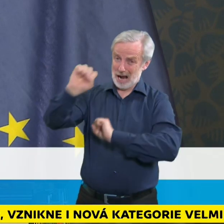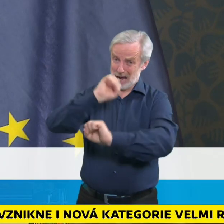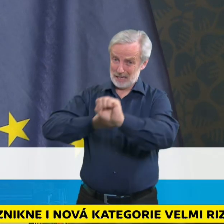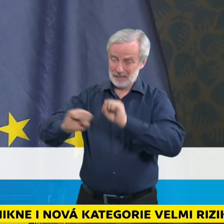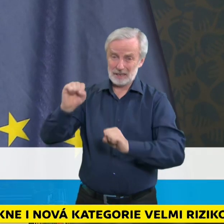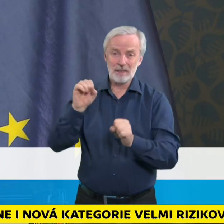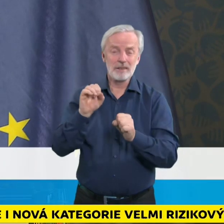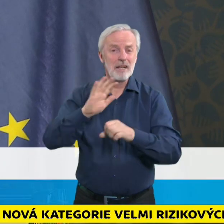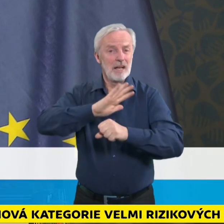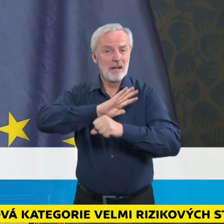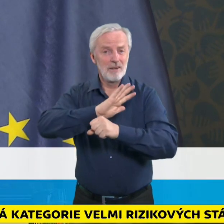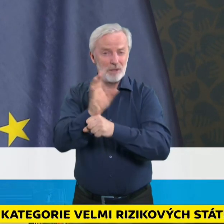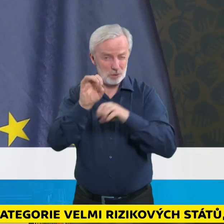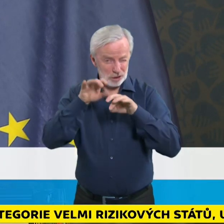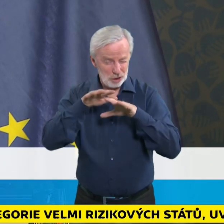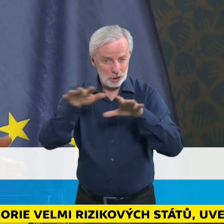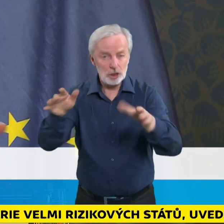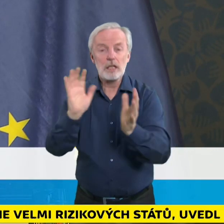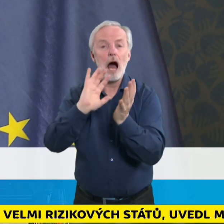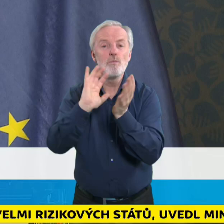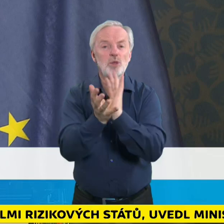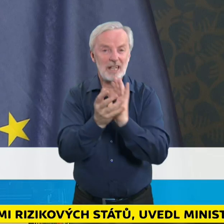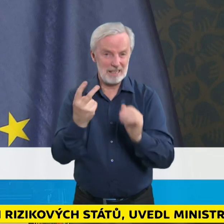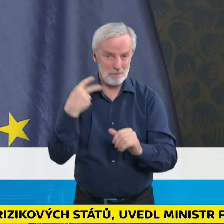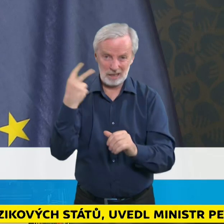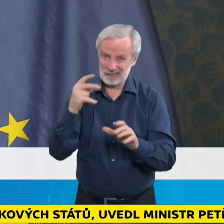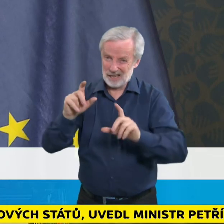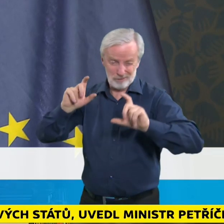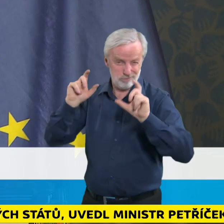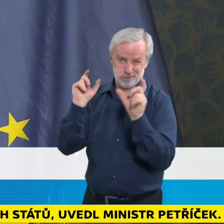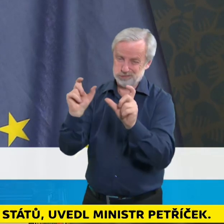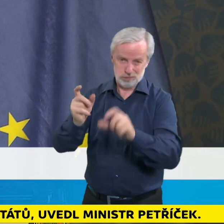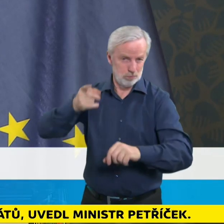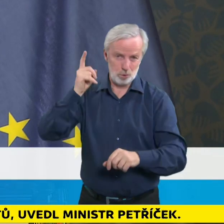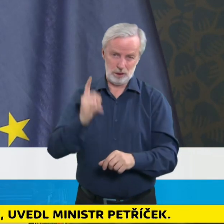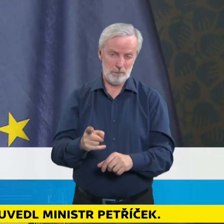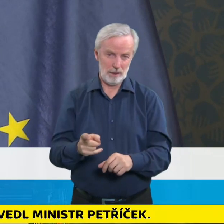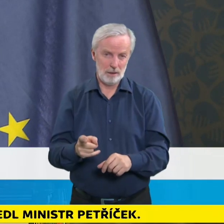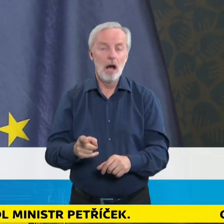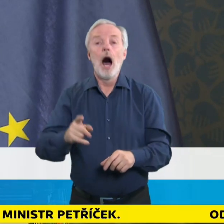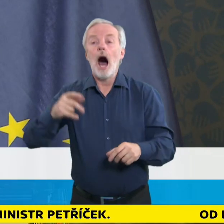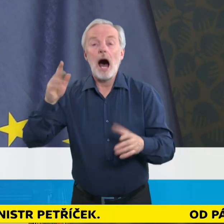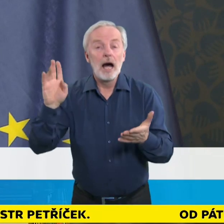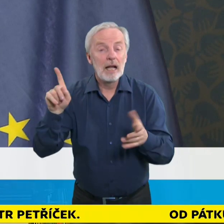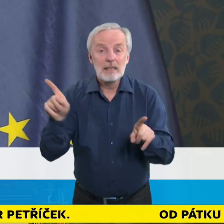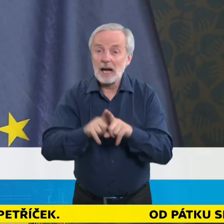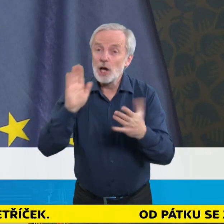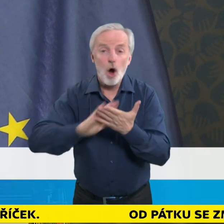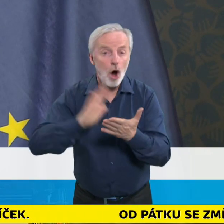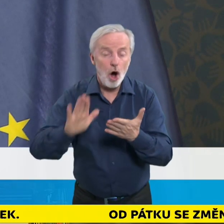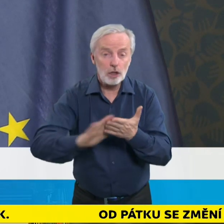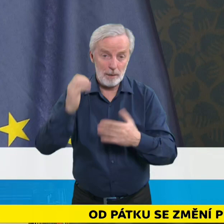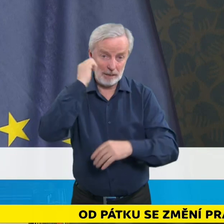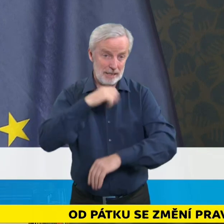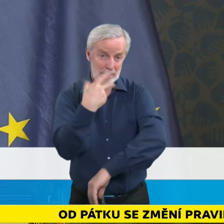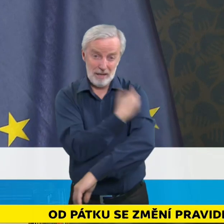rozšíření té mutace v rámci České republiky, aby paralelně s tím probíhala vakcinace. Ta nemocnice, tak jak